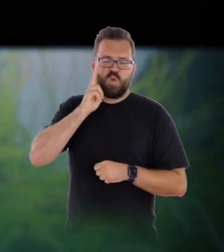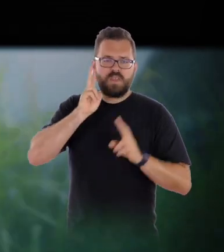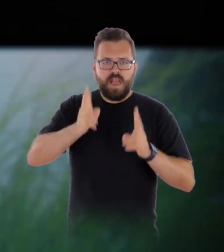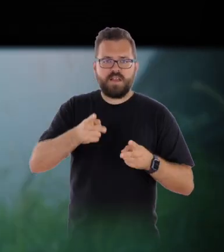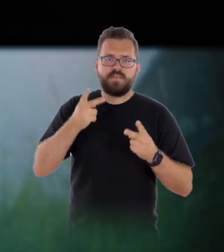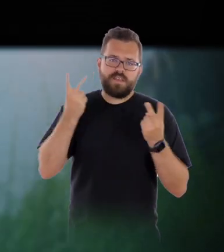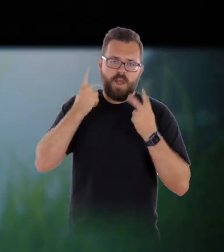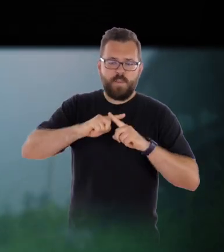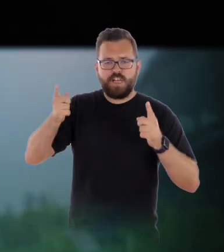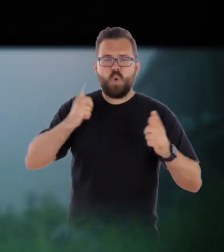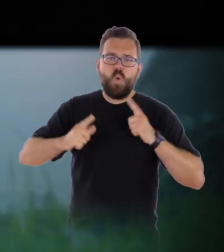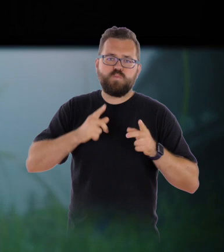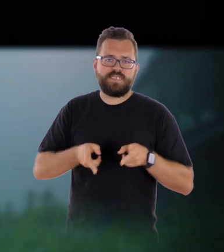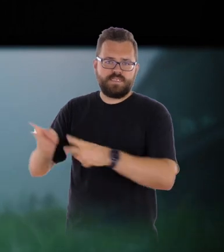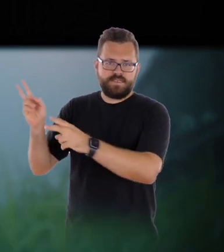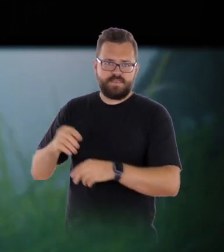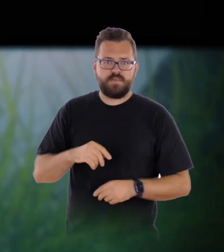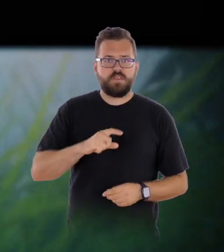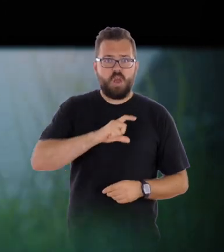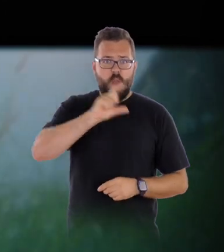Köszönöm szépen!